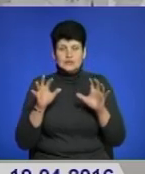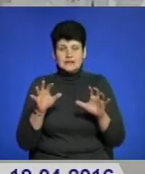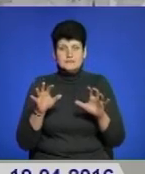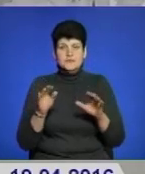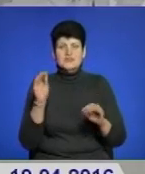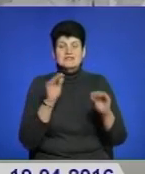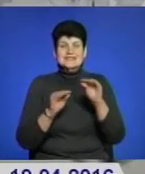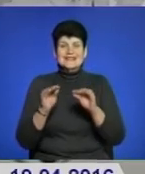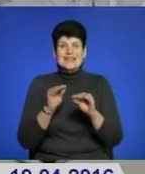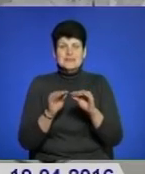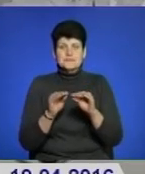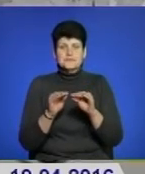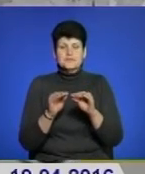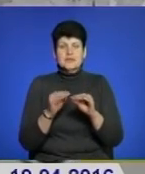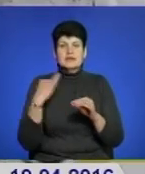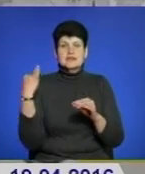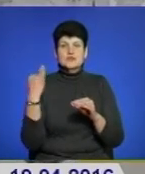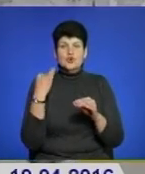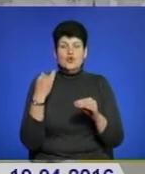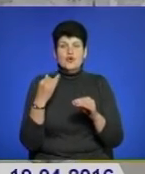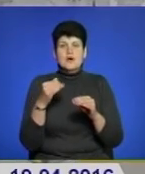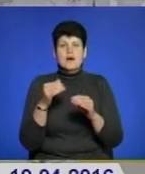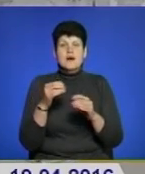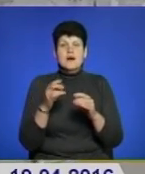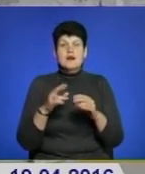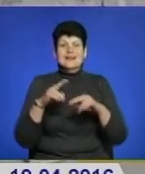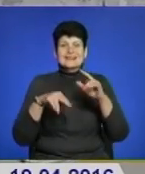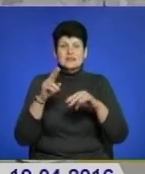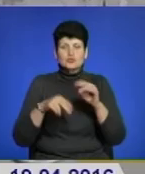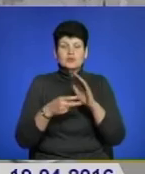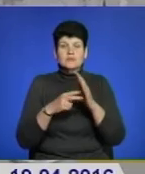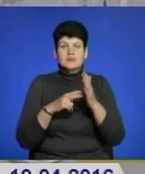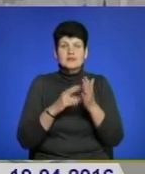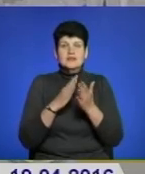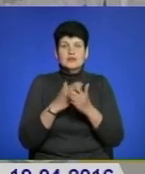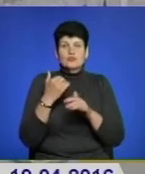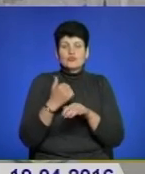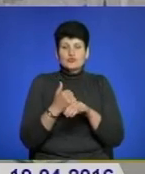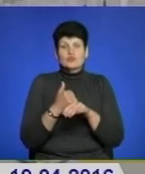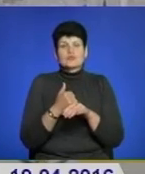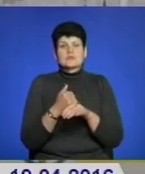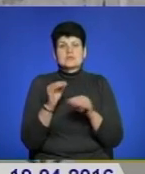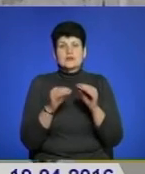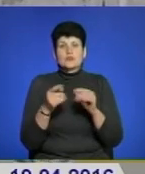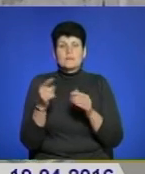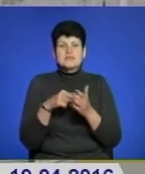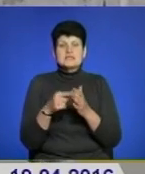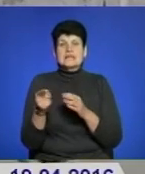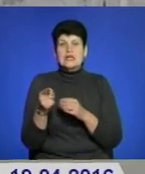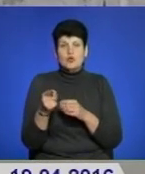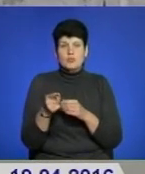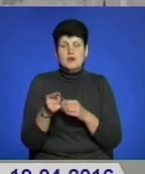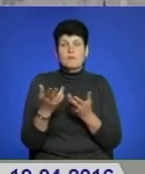складі історико-архітектурний опорний план є складовою генплану міста Тернополя. Покриканий він